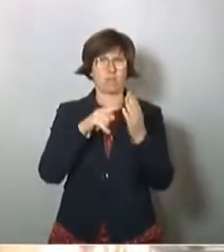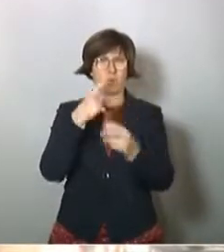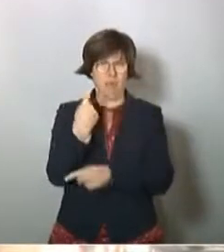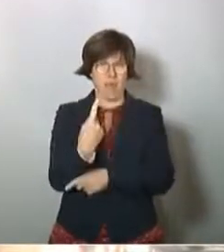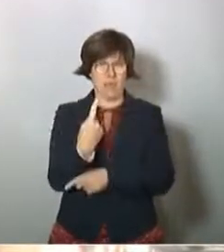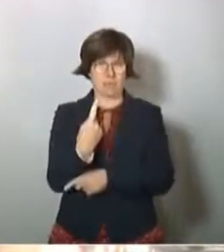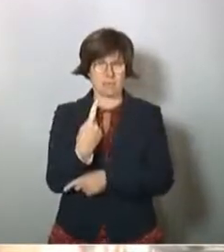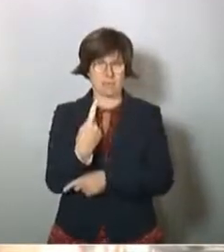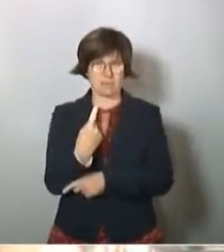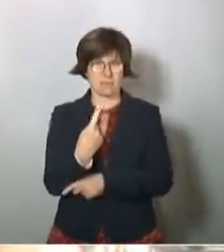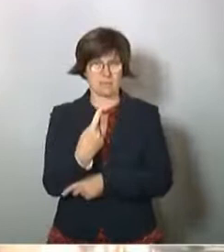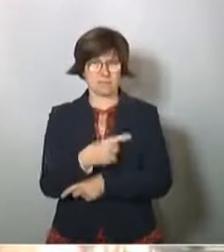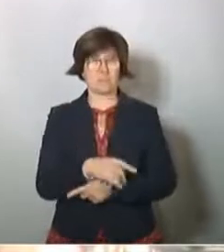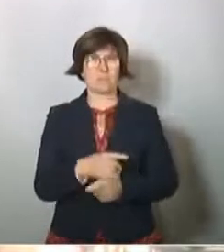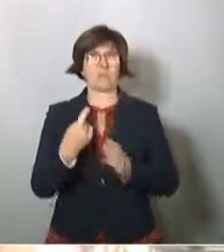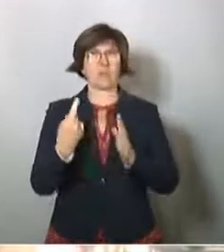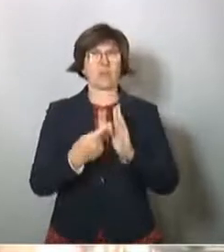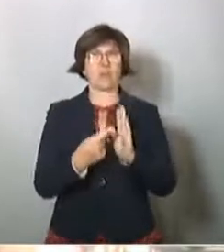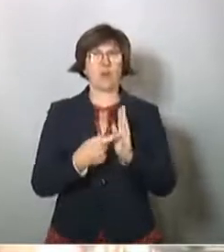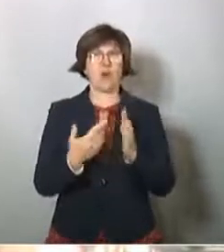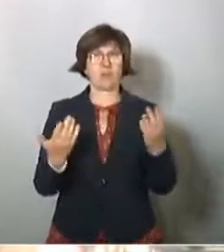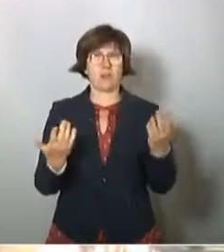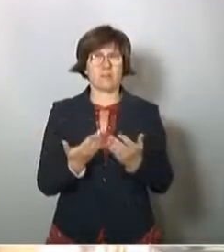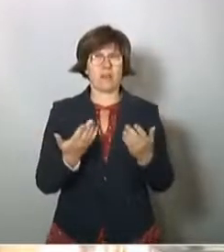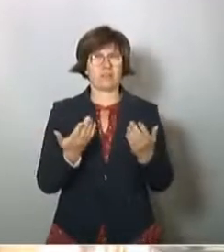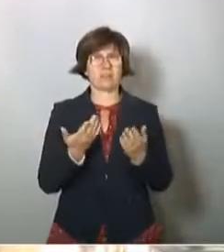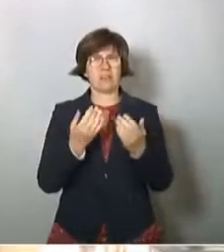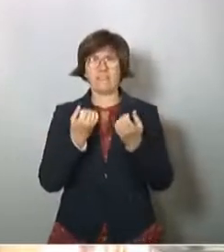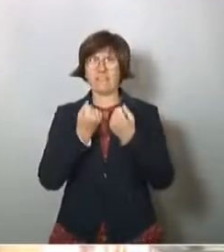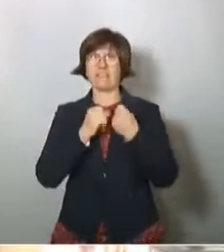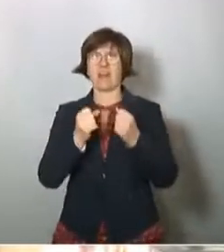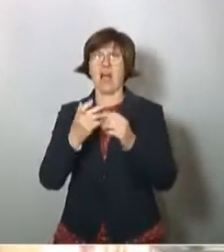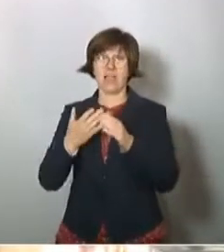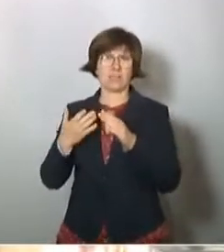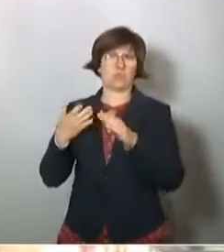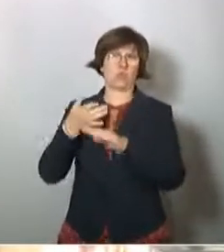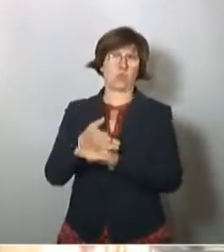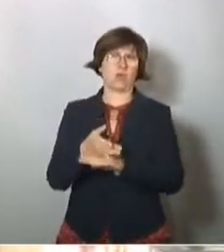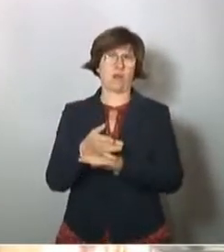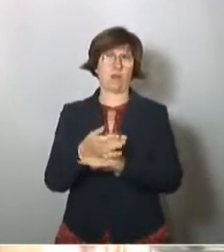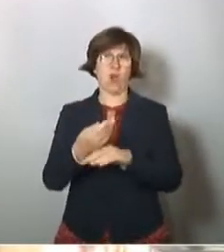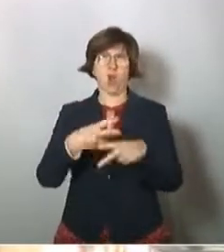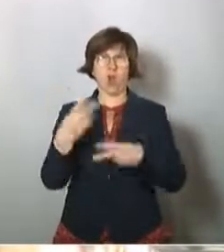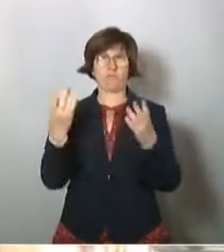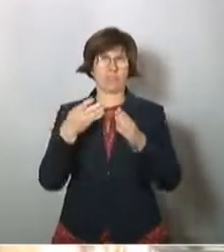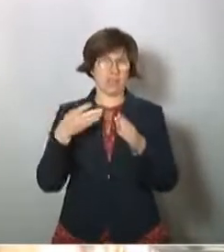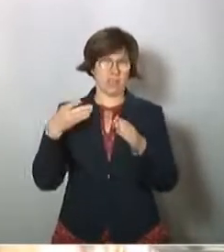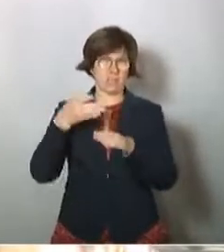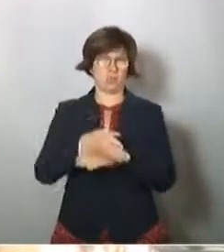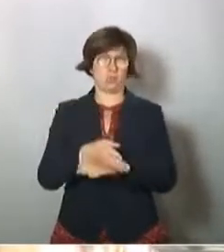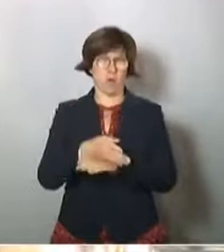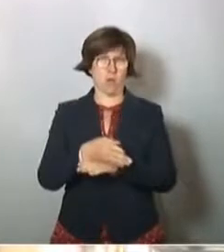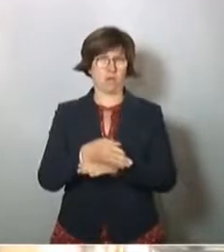Der fordert einen freien Zugang und öffentlichen Zugang